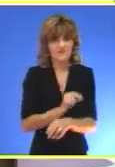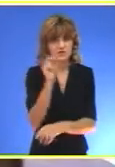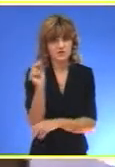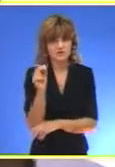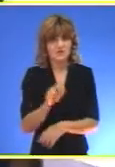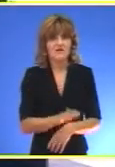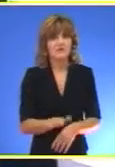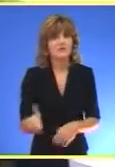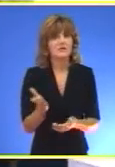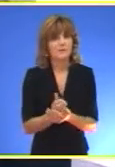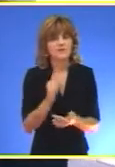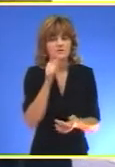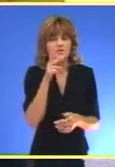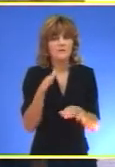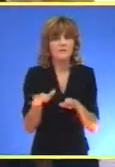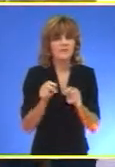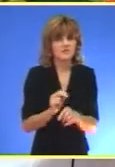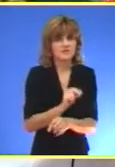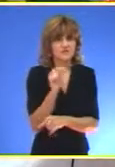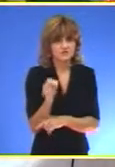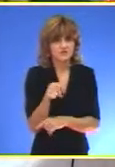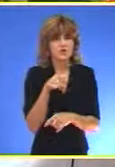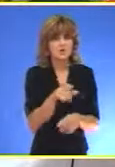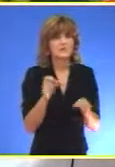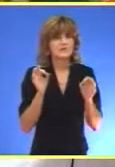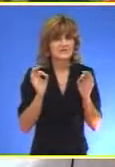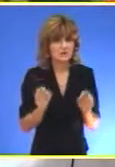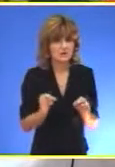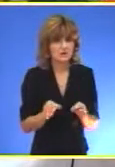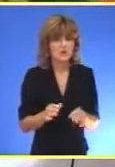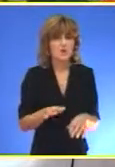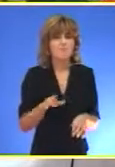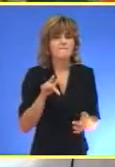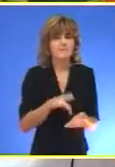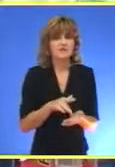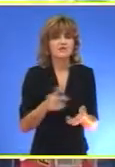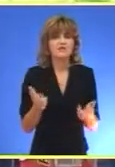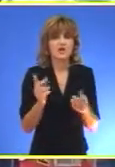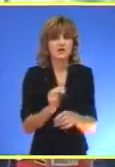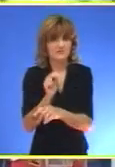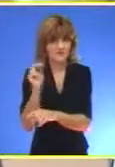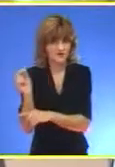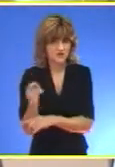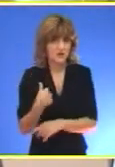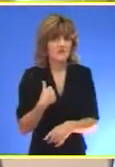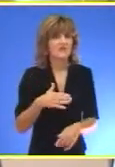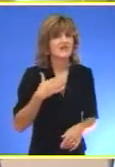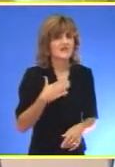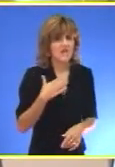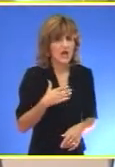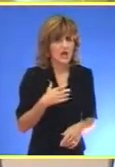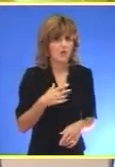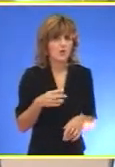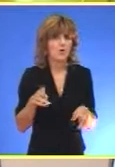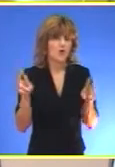Deca će se primati postepeno U ovoj ustanovi su sigurni da će se mesto više uvek tražiti Meni je drago, konačno,